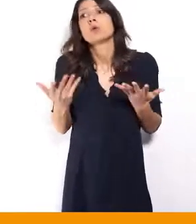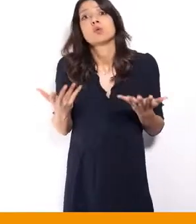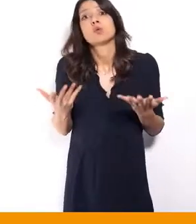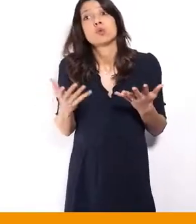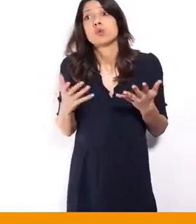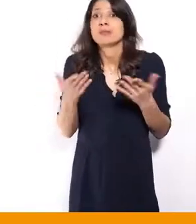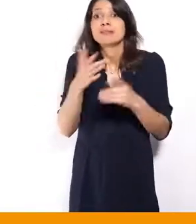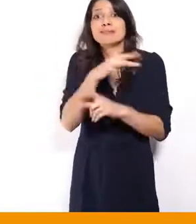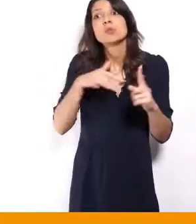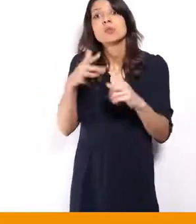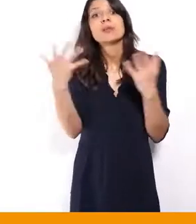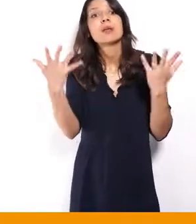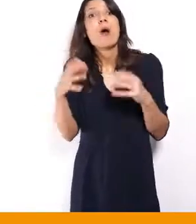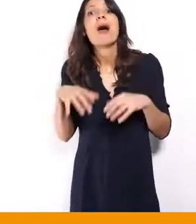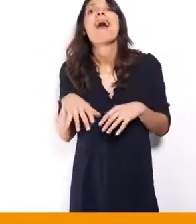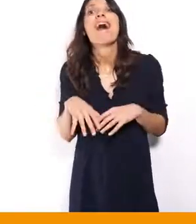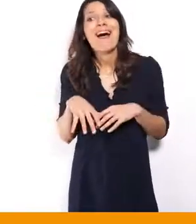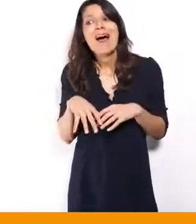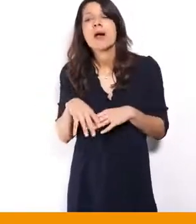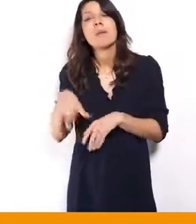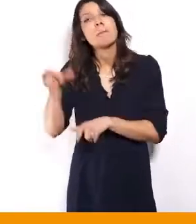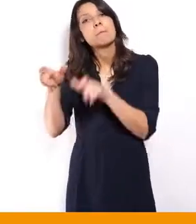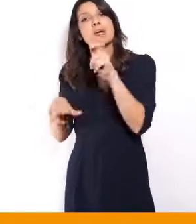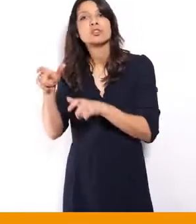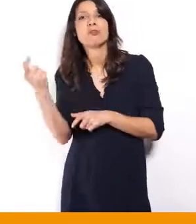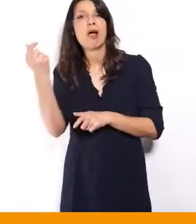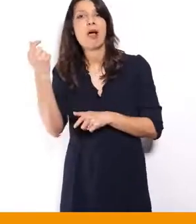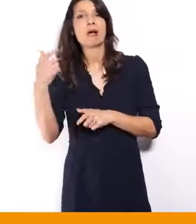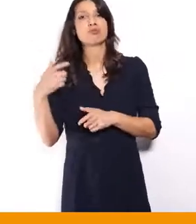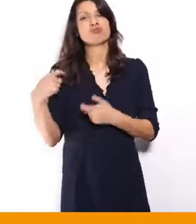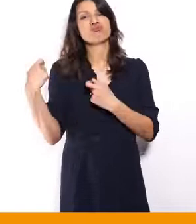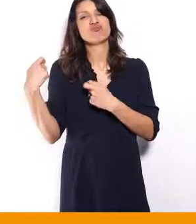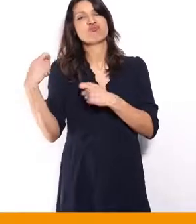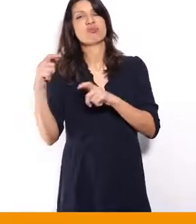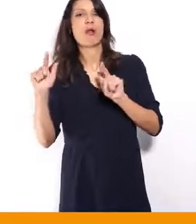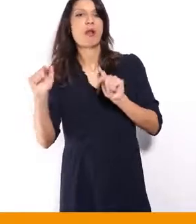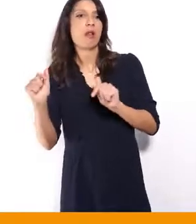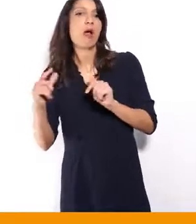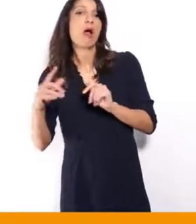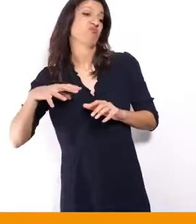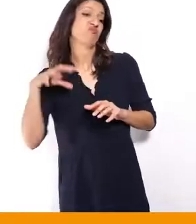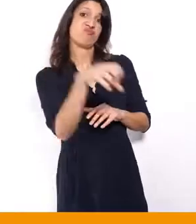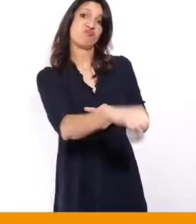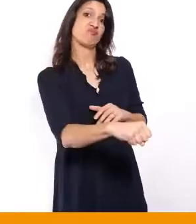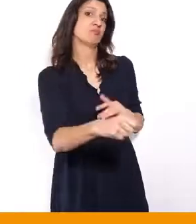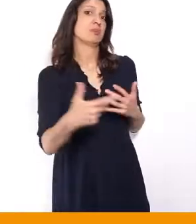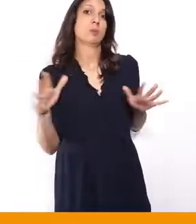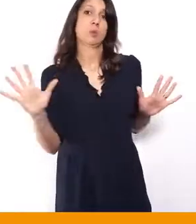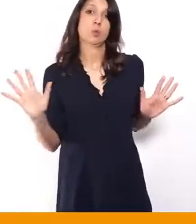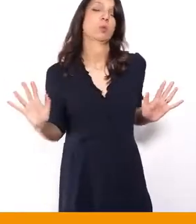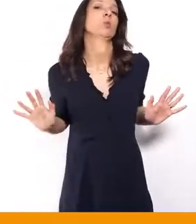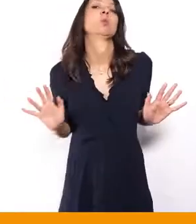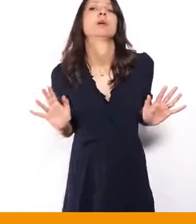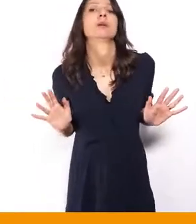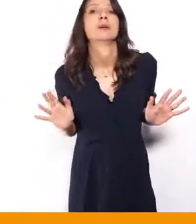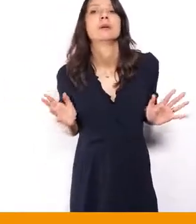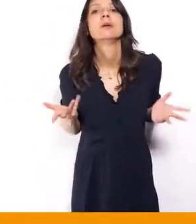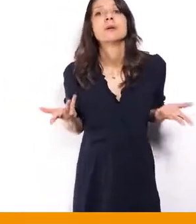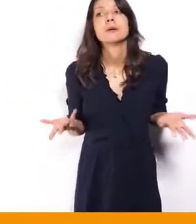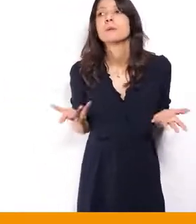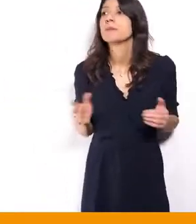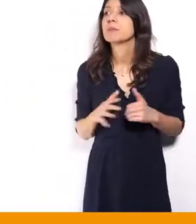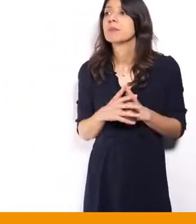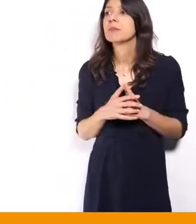riches. Et c'est cela qu'il faut changer. C'est sûr que vous parliez de revendication, c'est vrai que notre